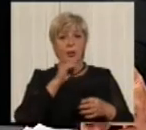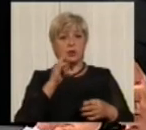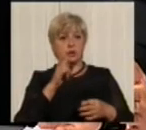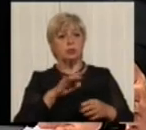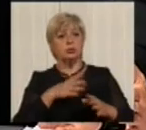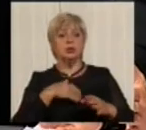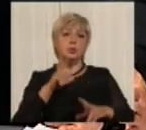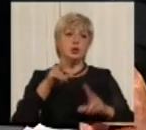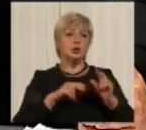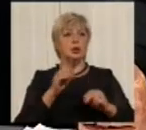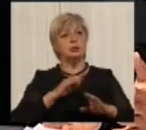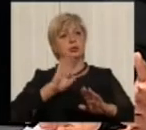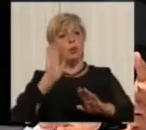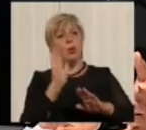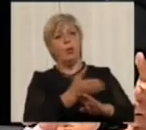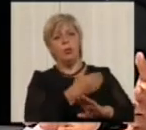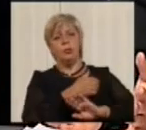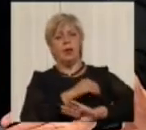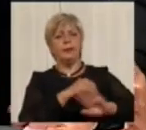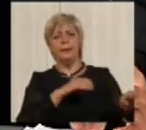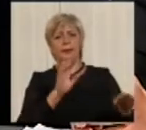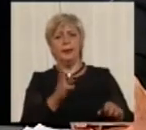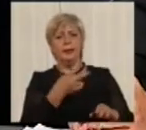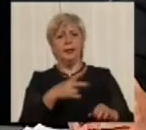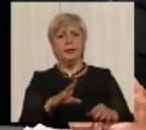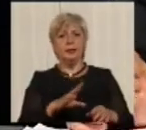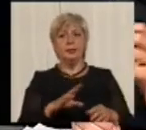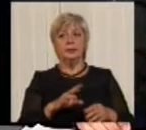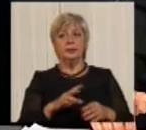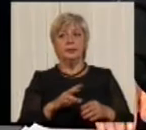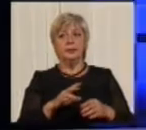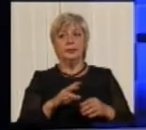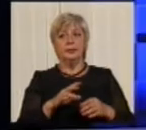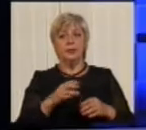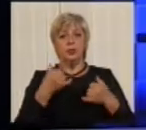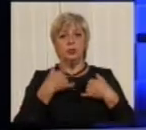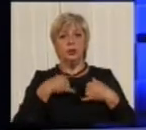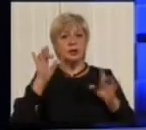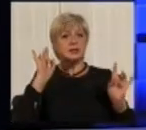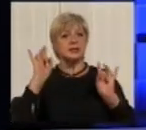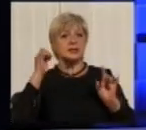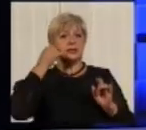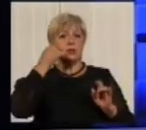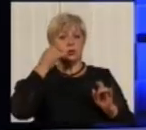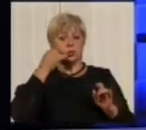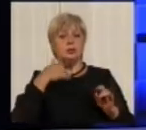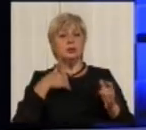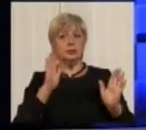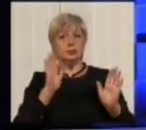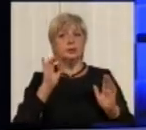які вони поважали, вони не потрібні. Тобто дублюють один. Перепрошую, зупиню, у нас дзвінок, я прошу.